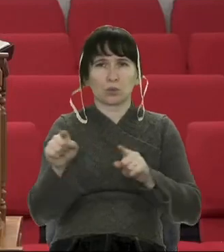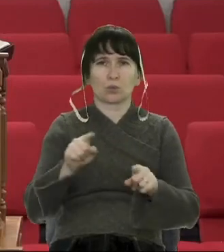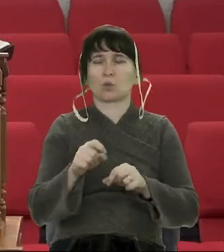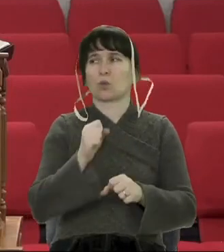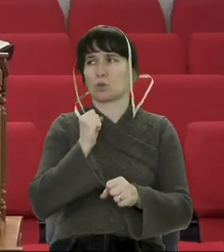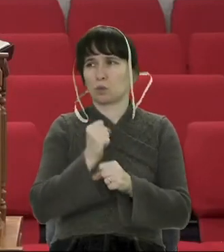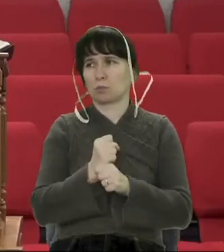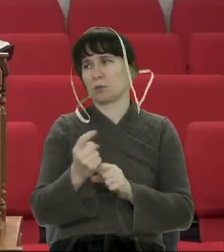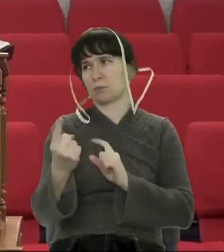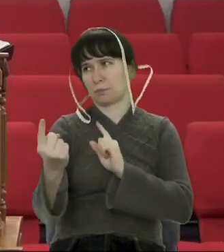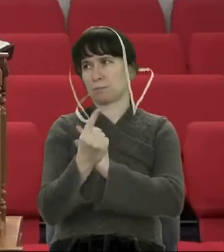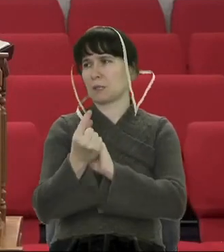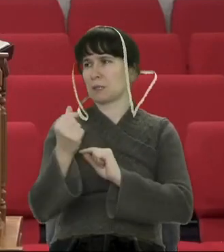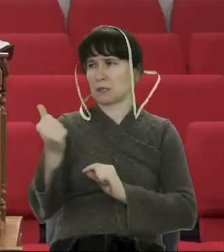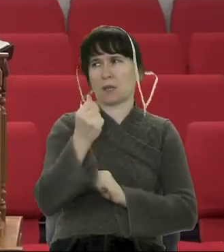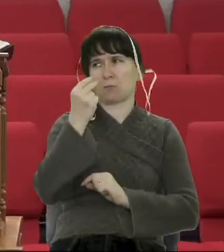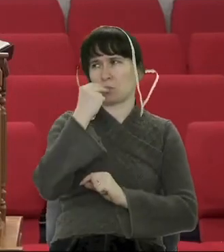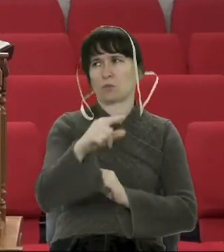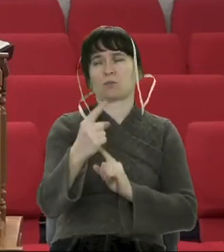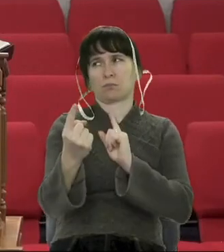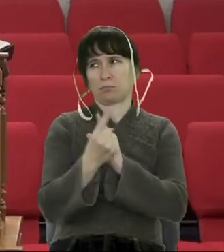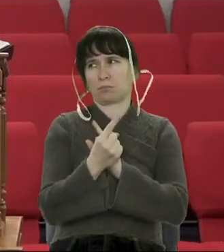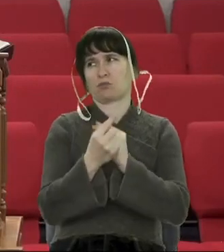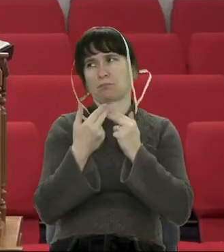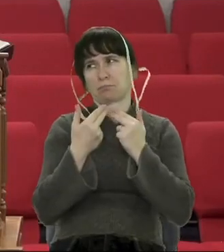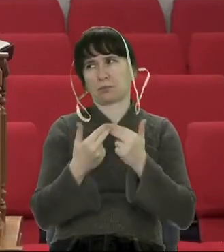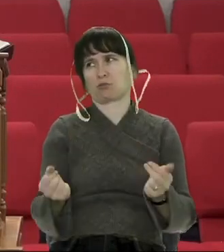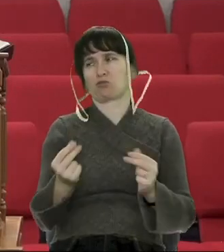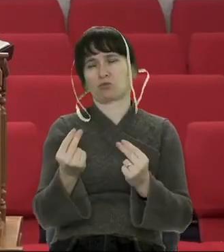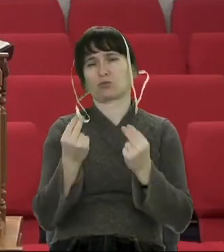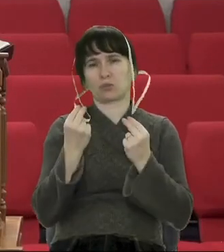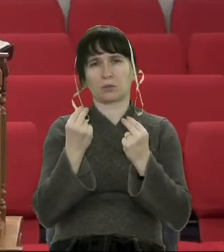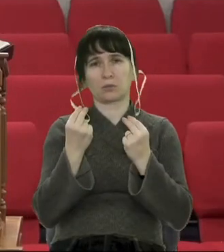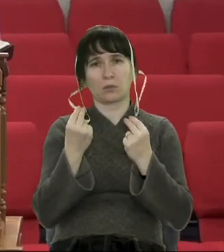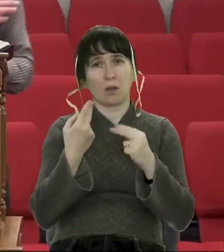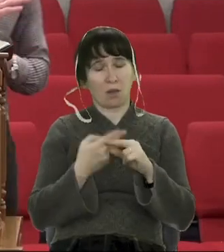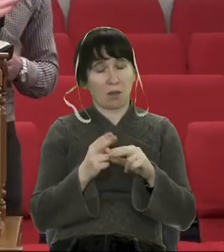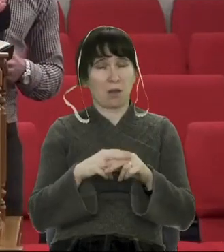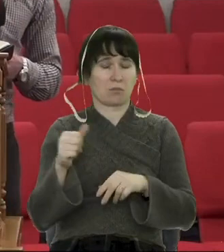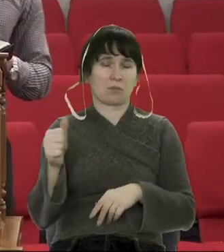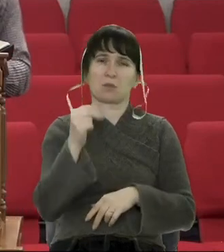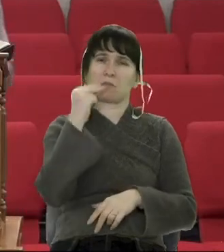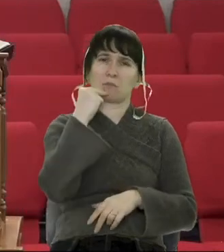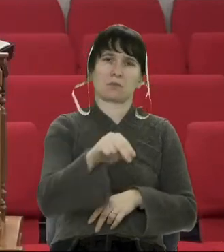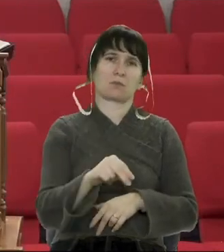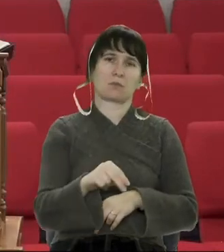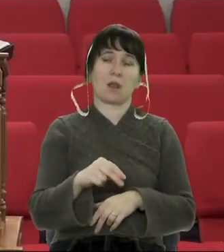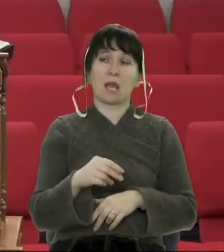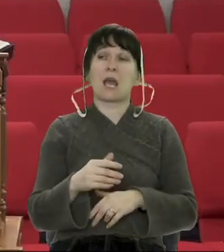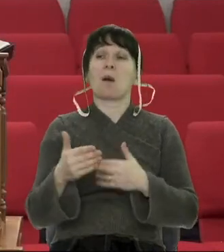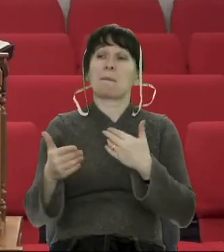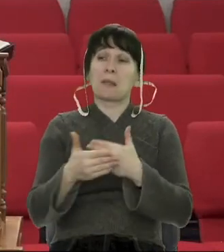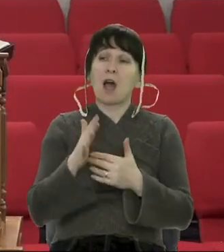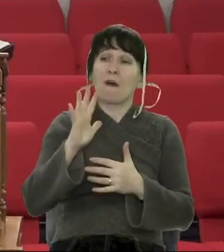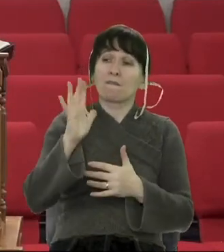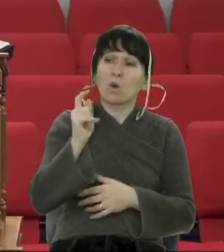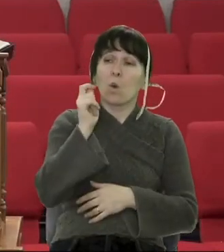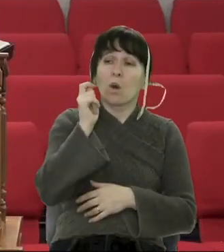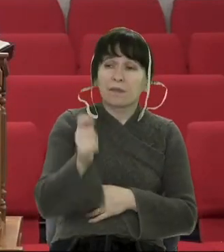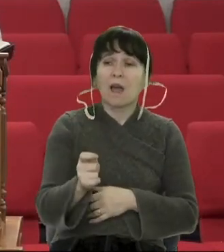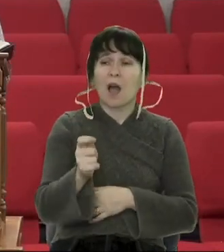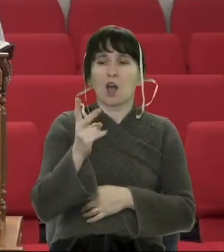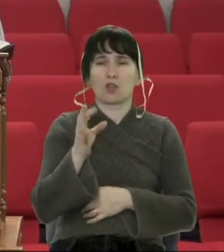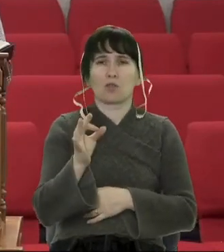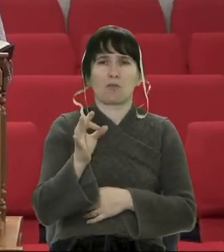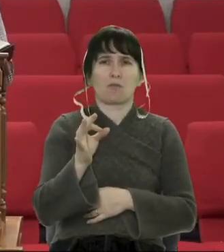зробила, просто прийди, скажи, що це ти зробила. І це, здається, буде менше ніби покарання таке, і то ж взагалі,